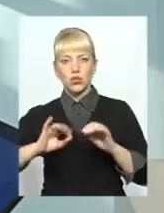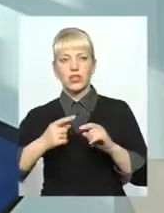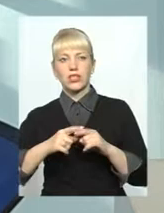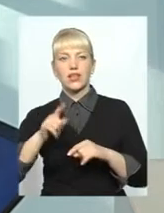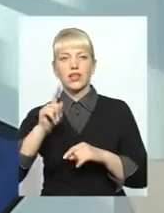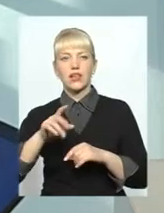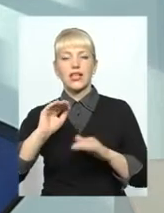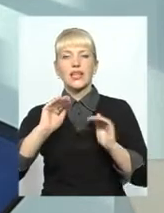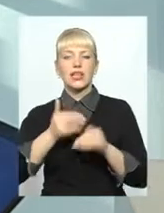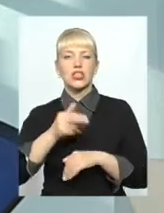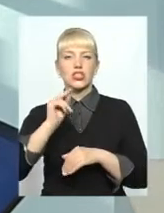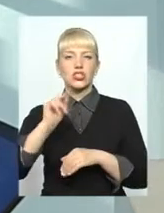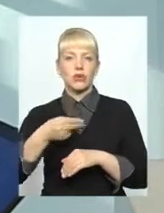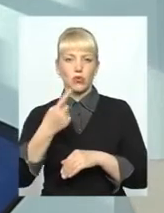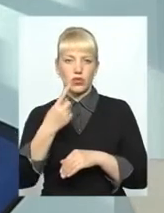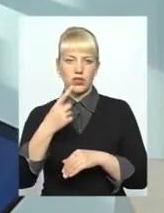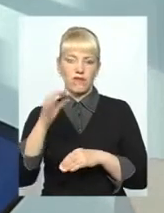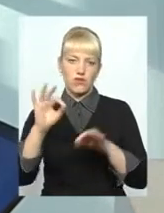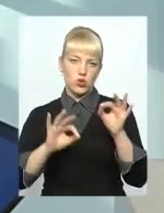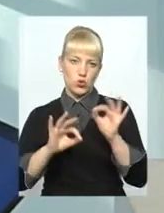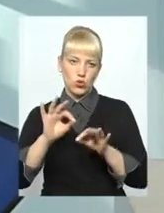нижче, ніж один відсоток.